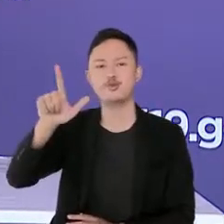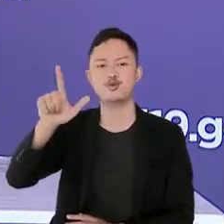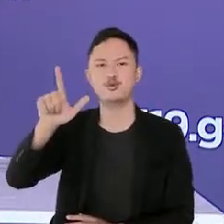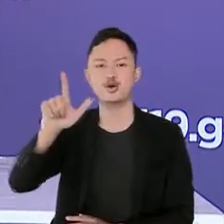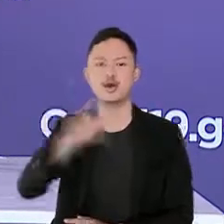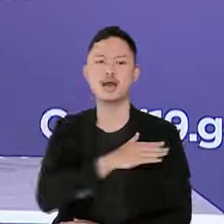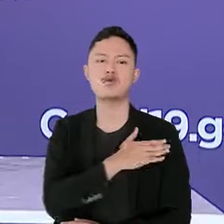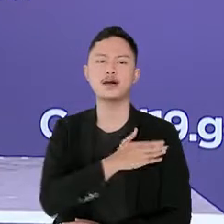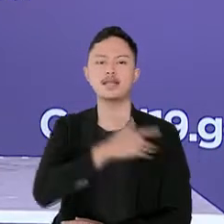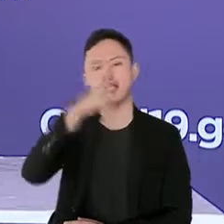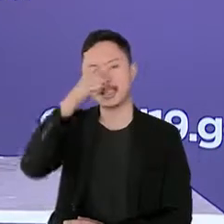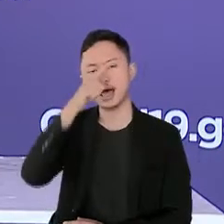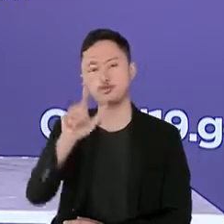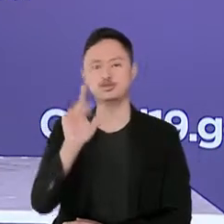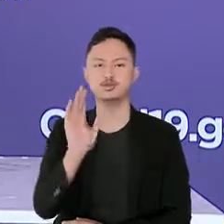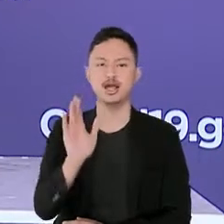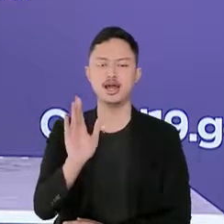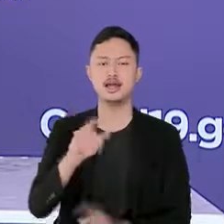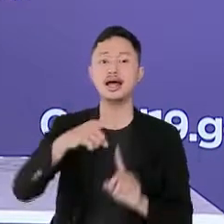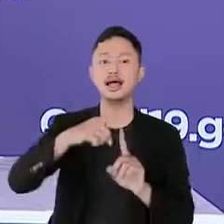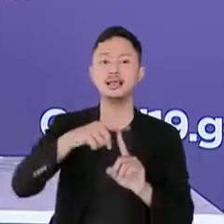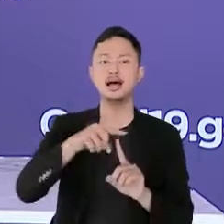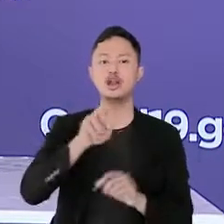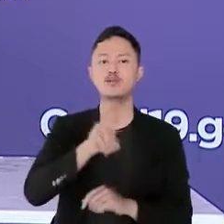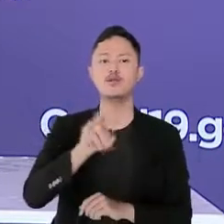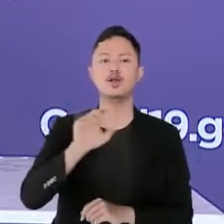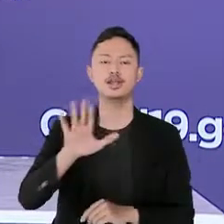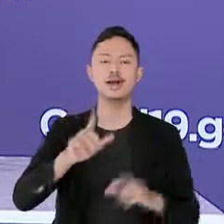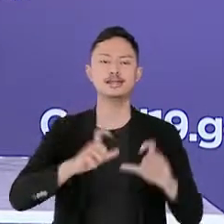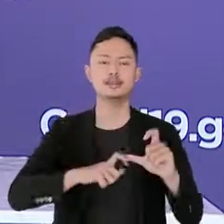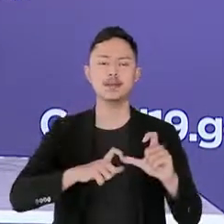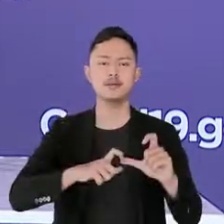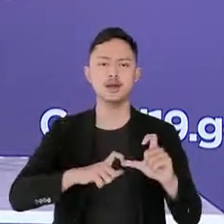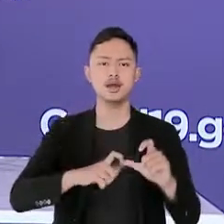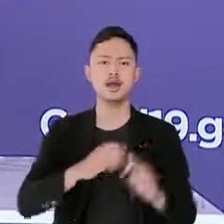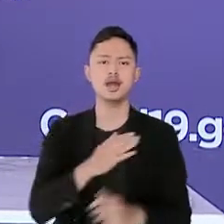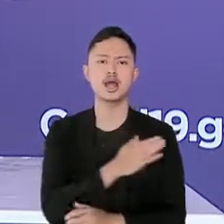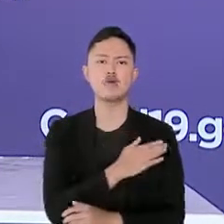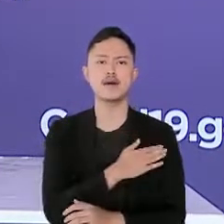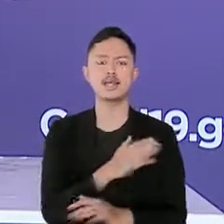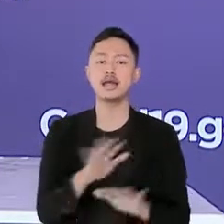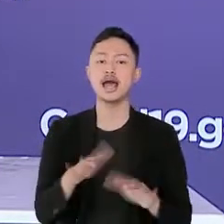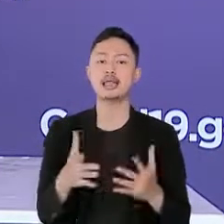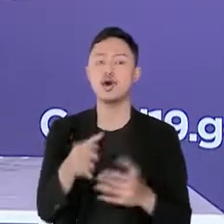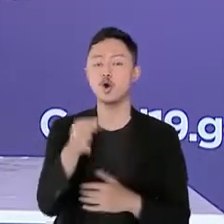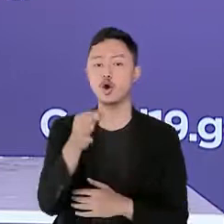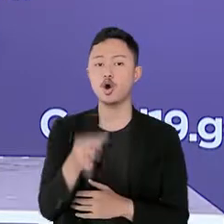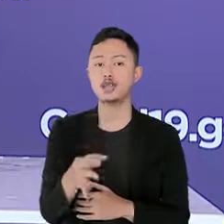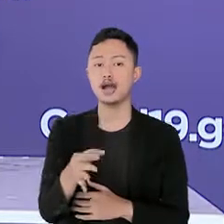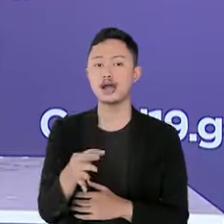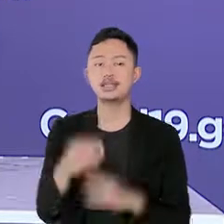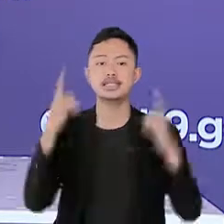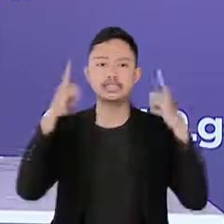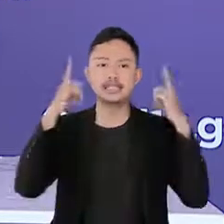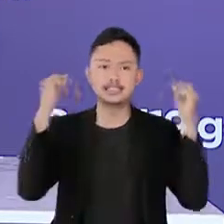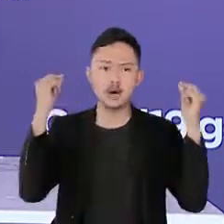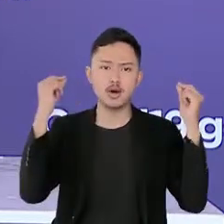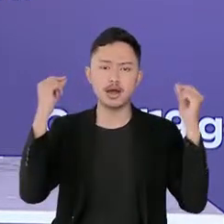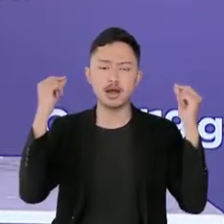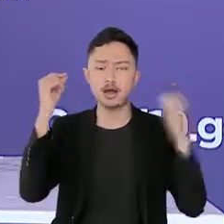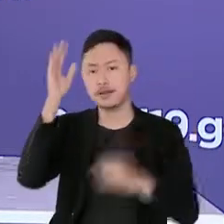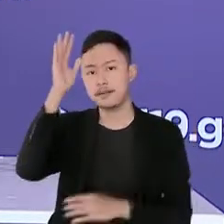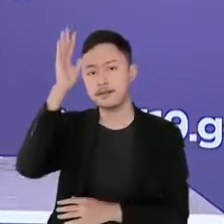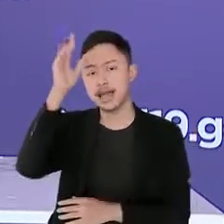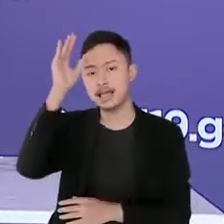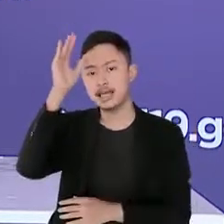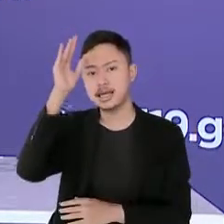dan sejak tanggal 25 September kabupaten atau kota di wilayah Jawa Bali yang telah masuk ke level 1